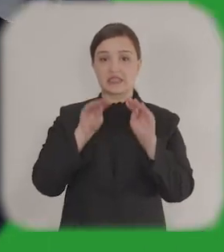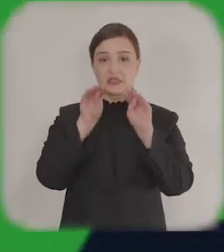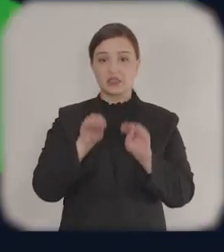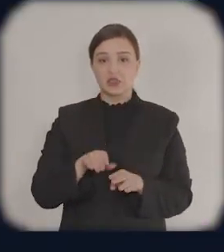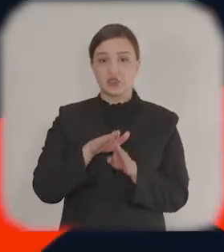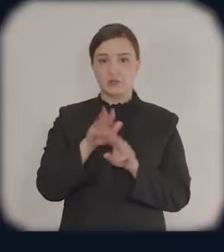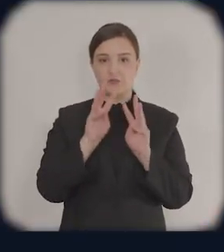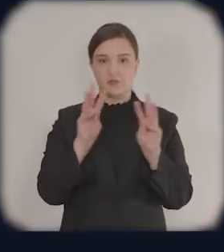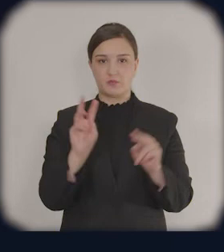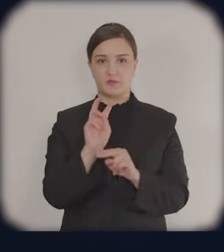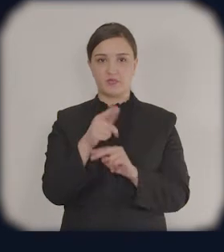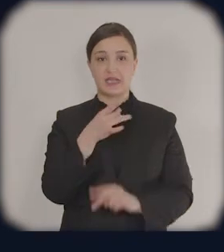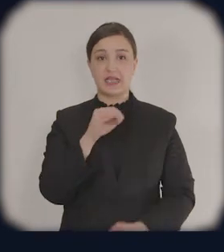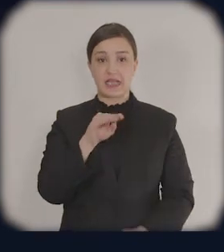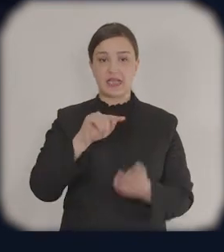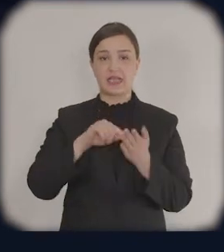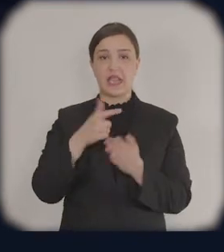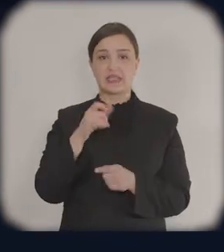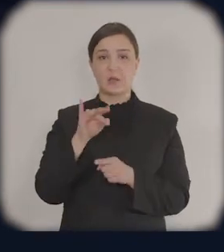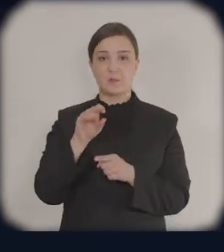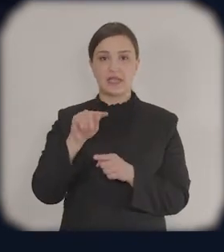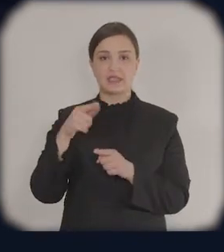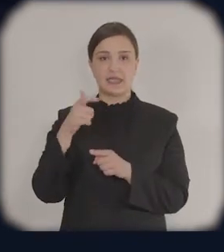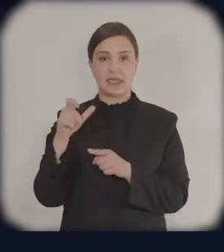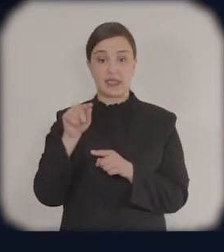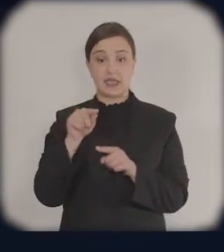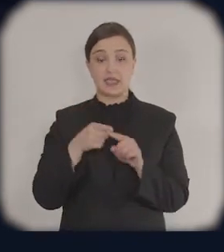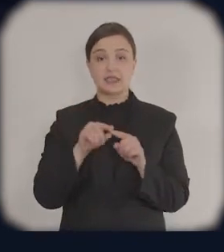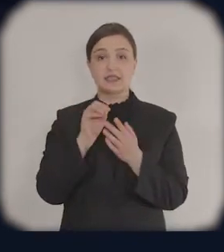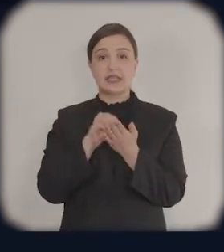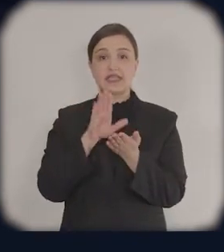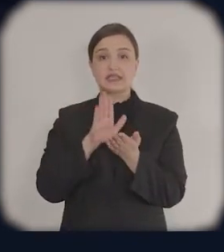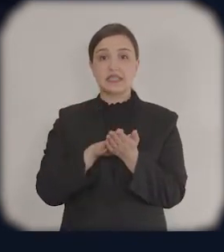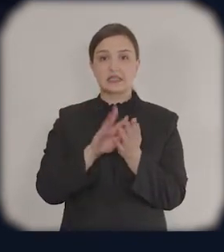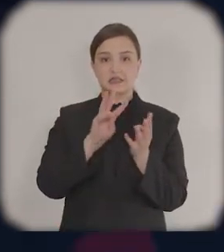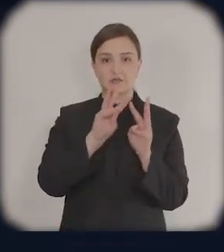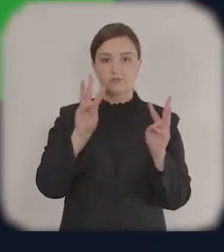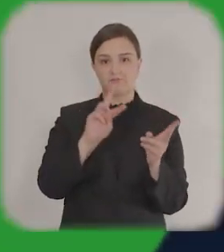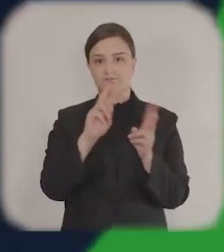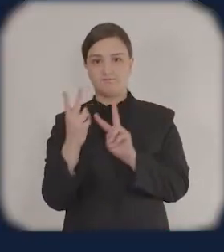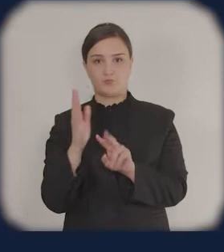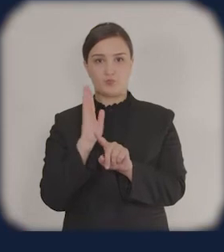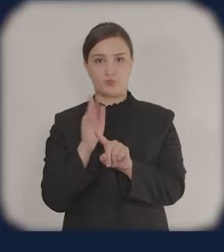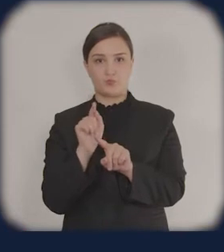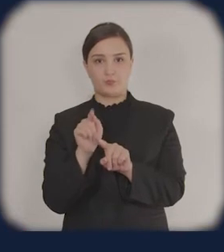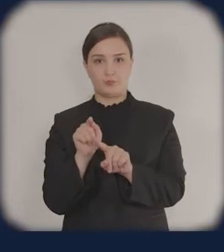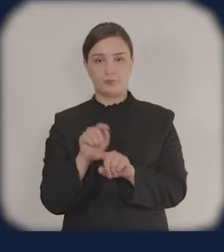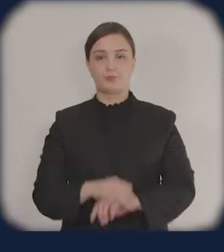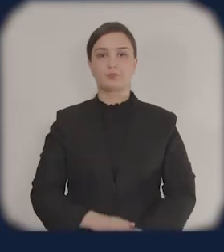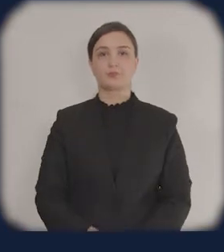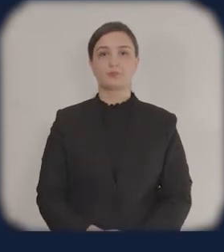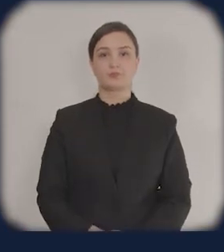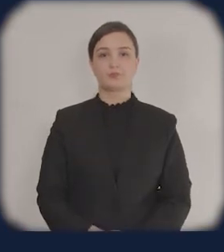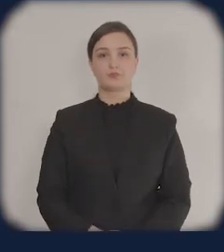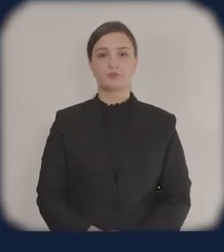olmalıdır. Bəyanatı doldurmaq üçün Grants Enterprise G web sayfəsində daxil olun və onun vasitəsilə qeydiyyat linkinə